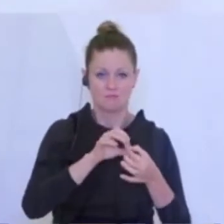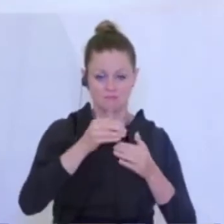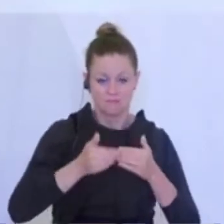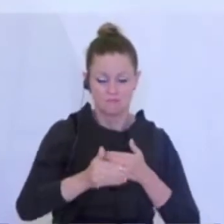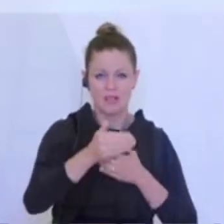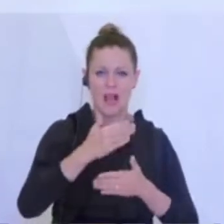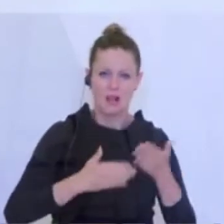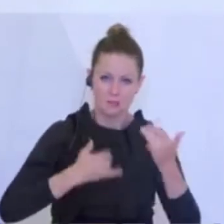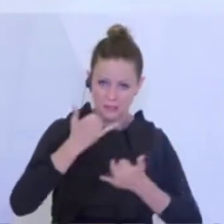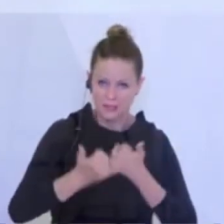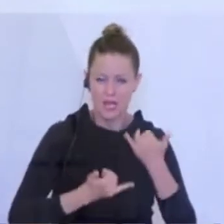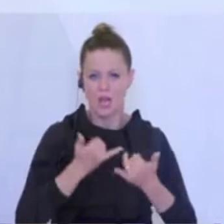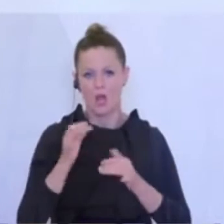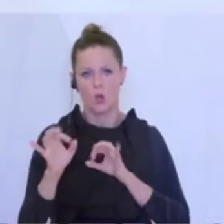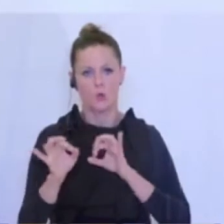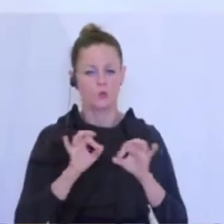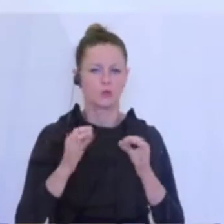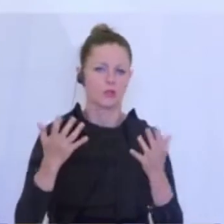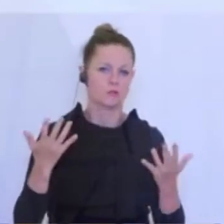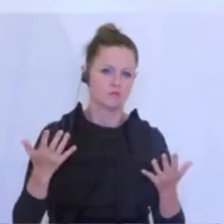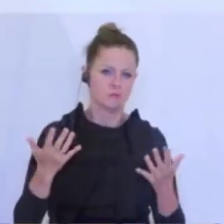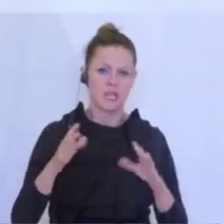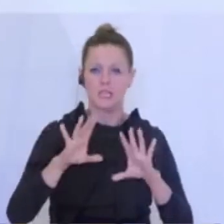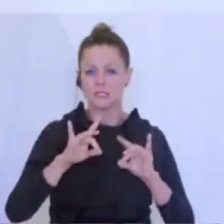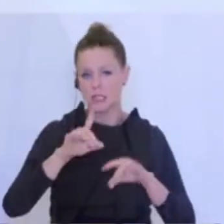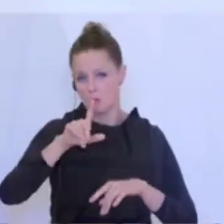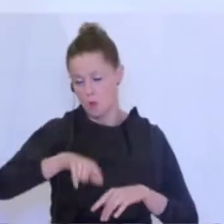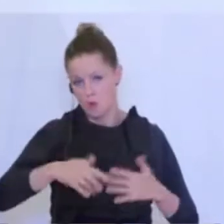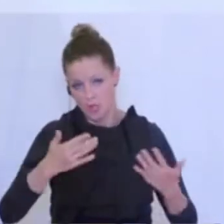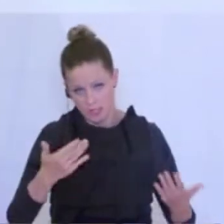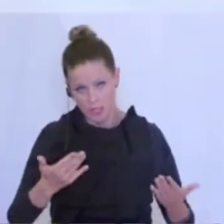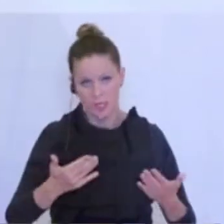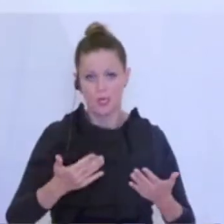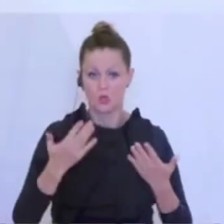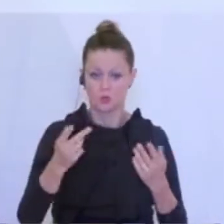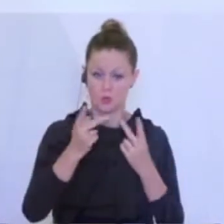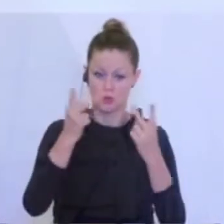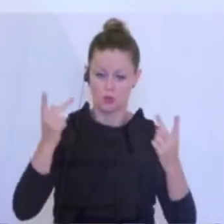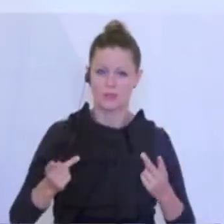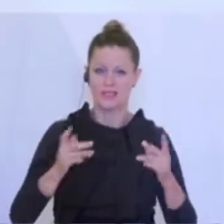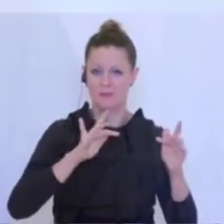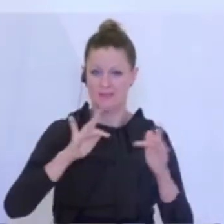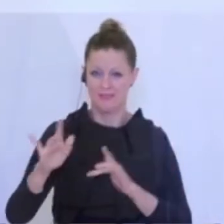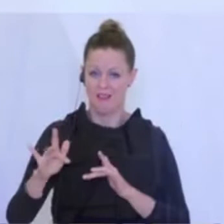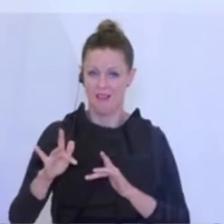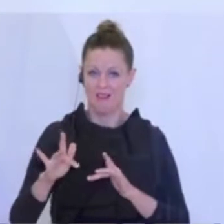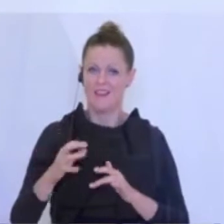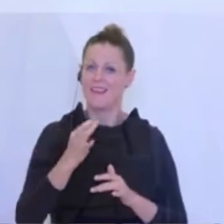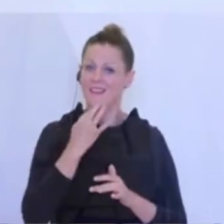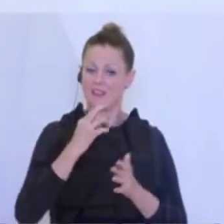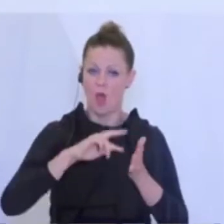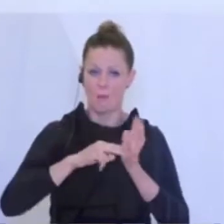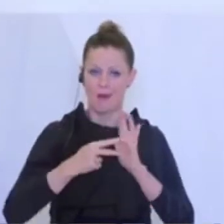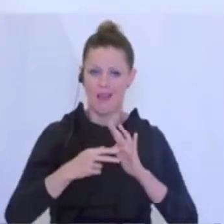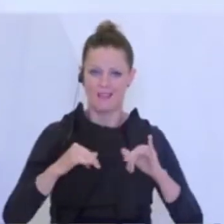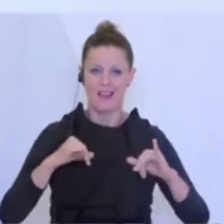oder die nächsten zehn Monate, wenn Sie so wollen, sie sind so konzipiert, dass das genau in den Kassen